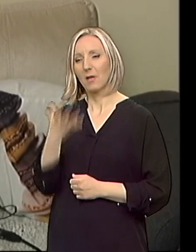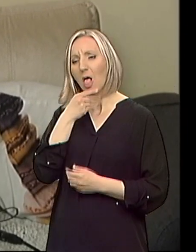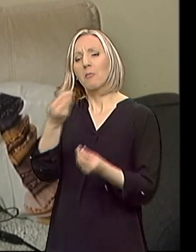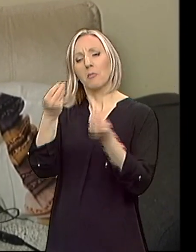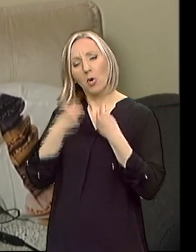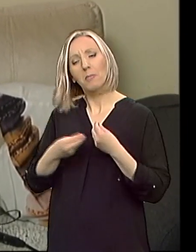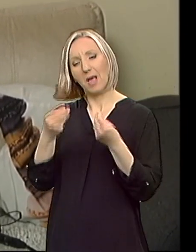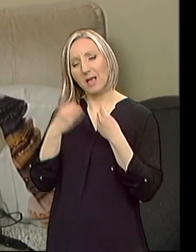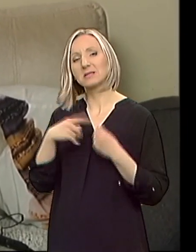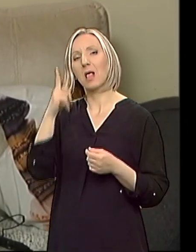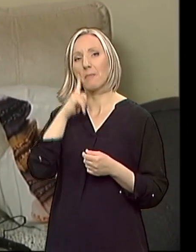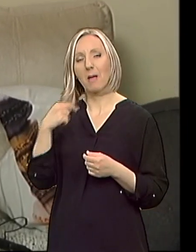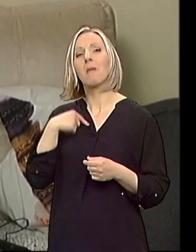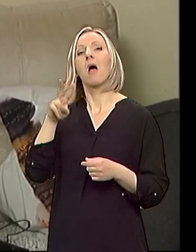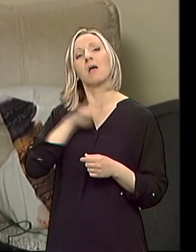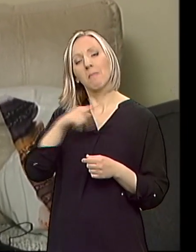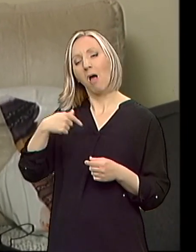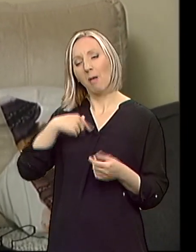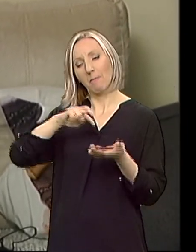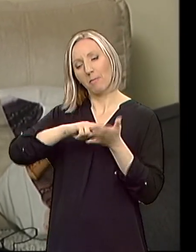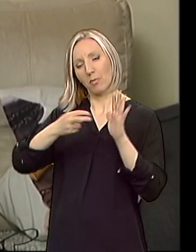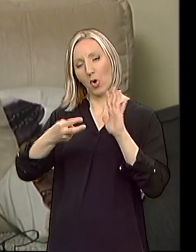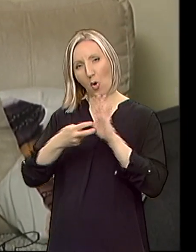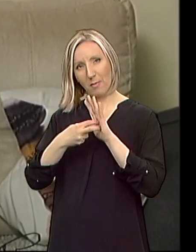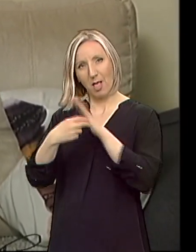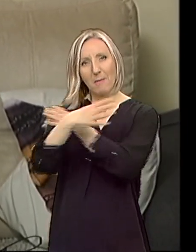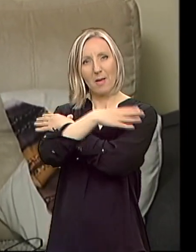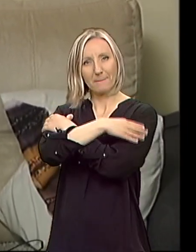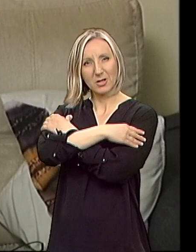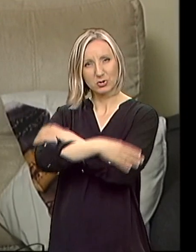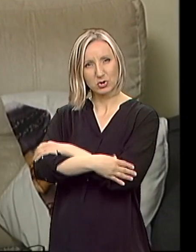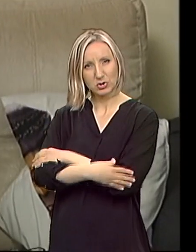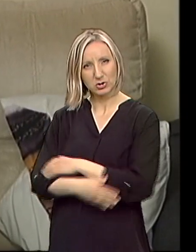objasnila da imam takav problem sa vešićima